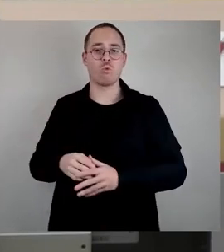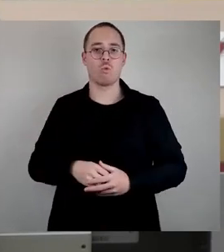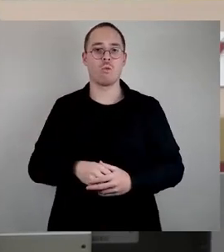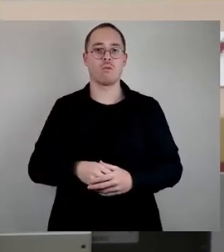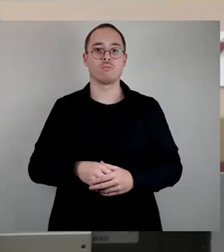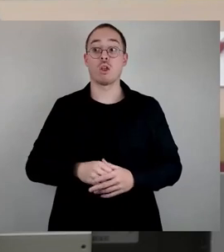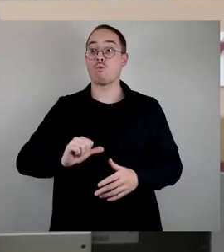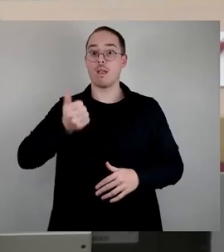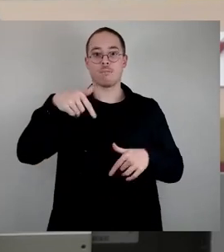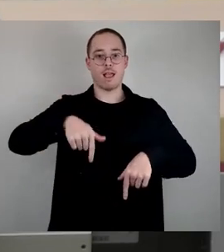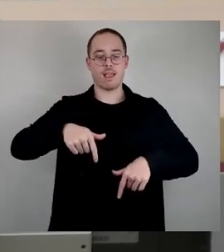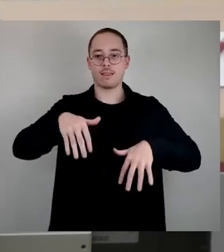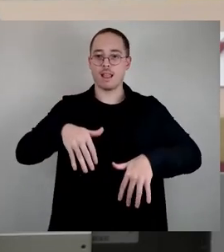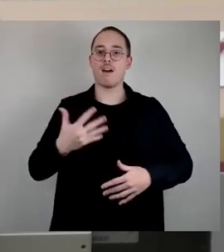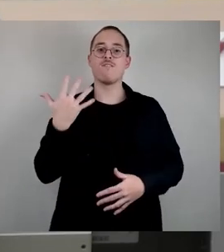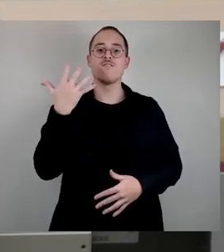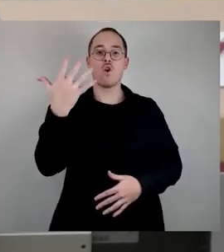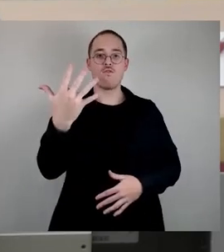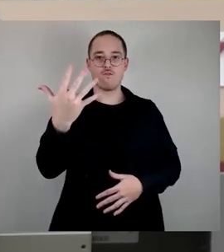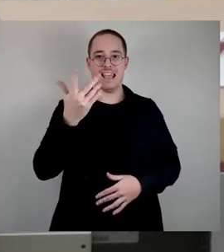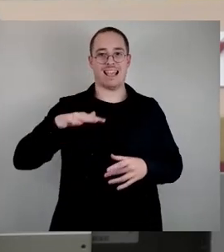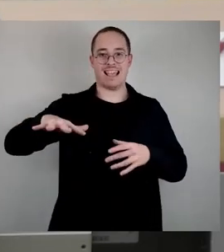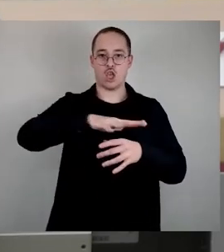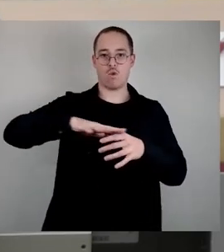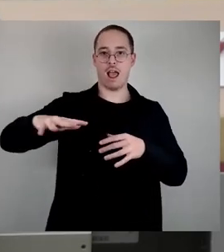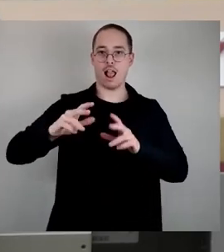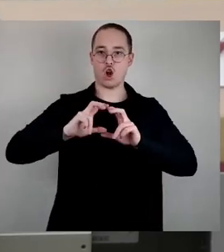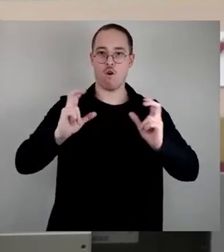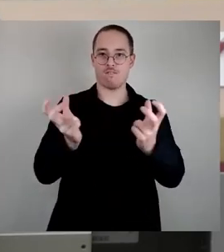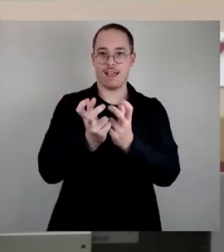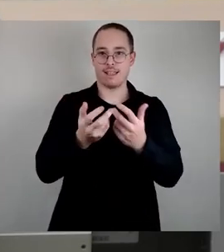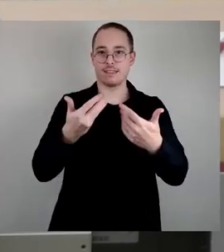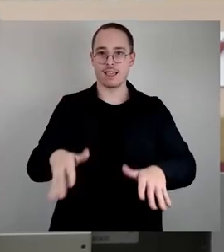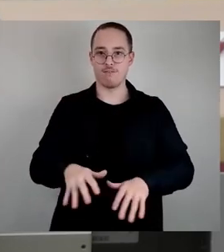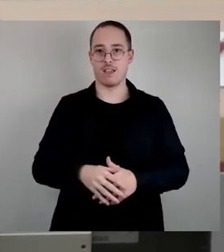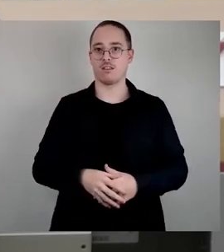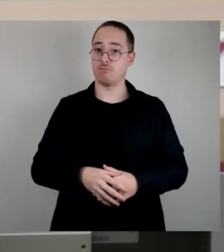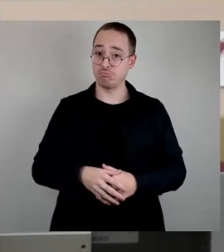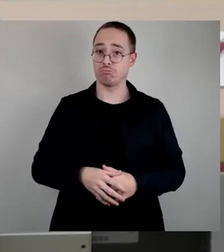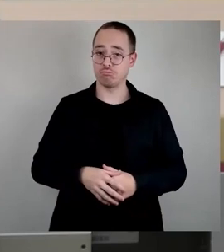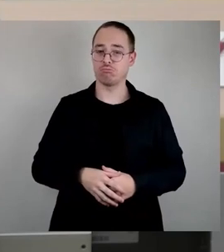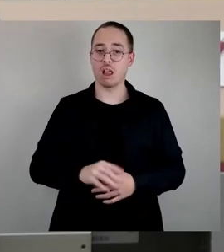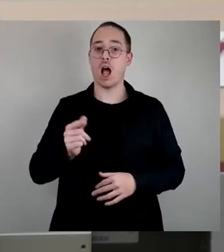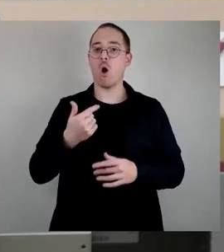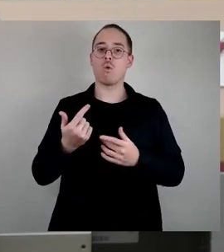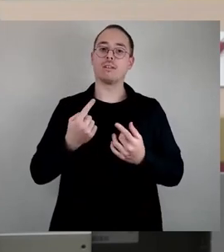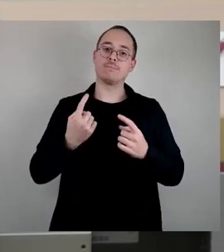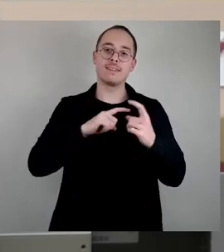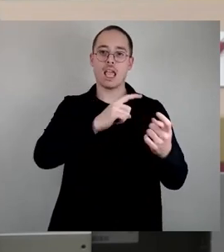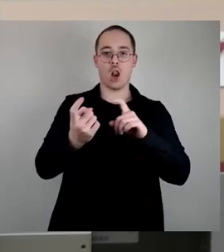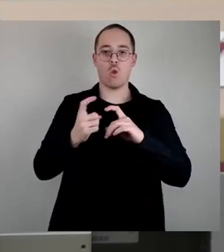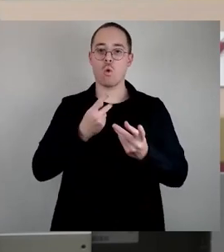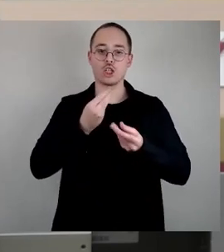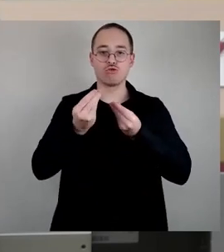Regionalkonferenzen durchgeführt und zudem auch Dialoggespräche mit den entsprechenden Schulen